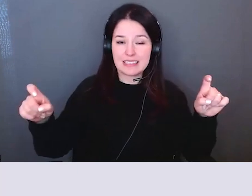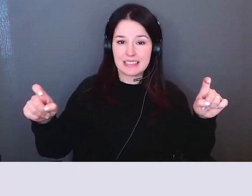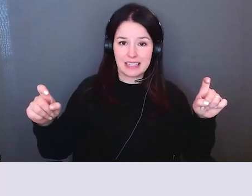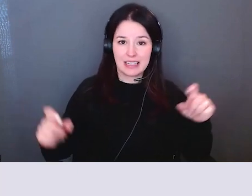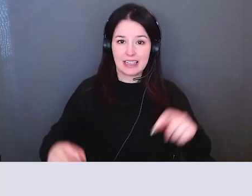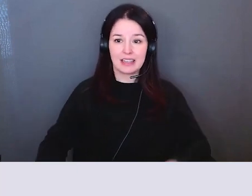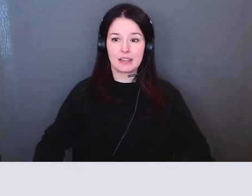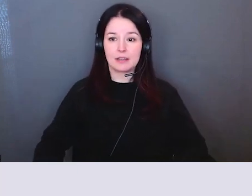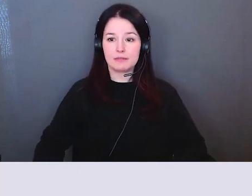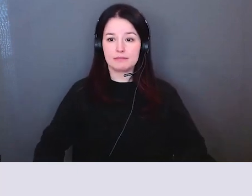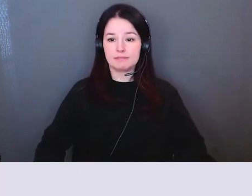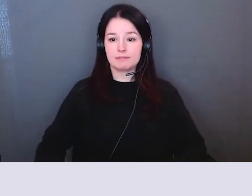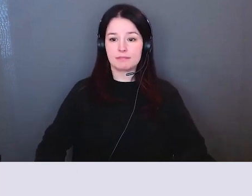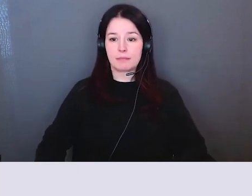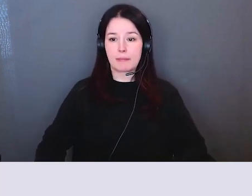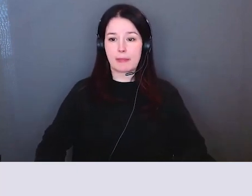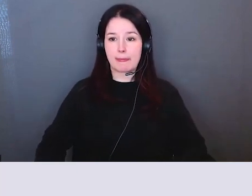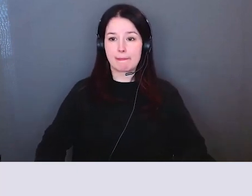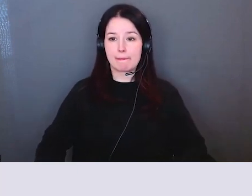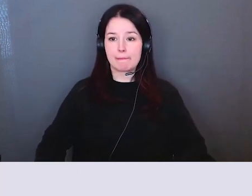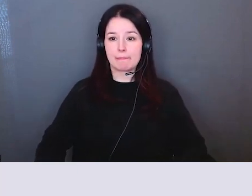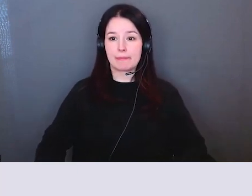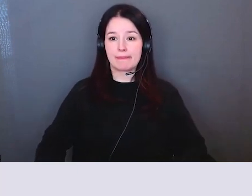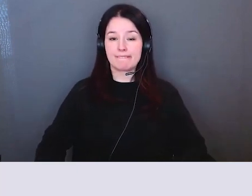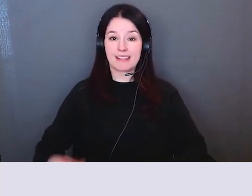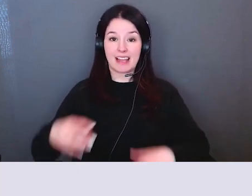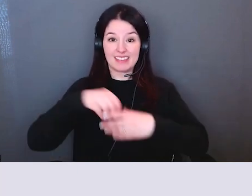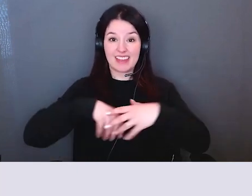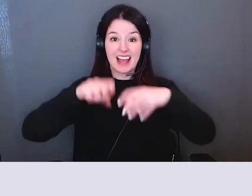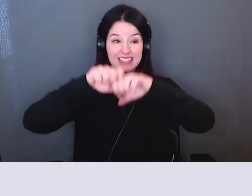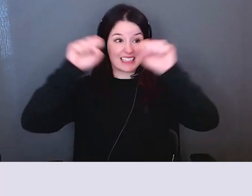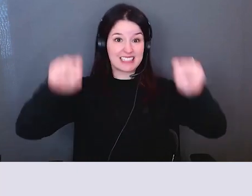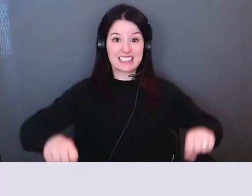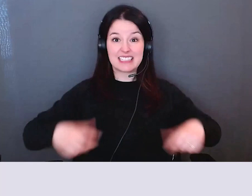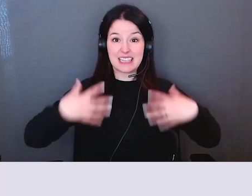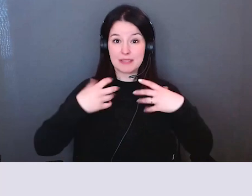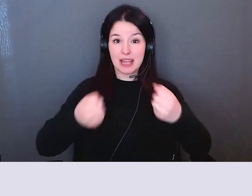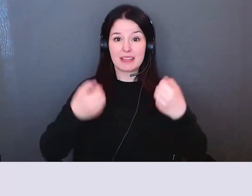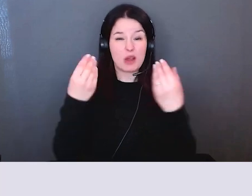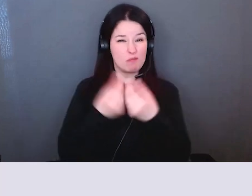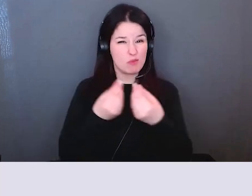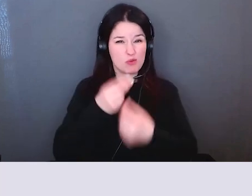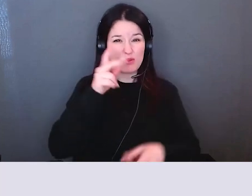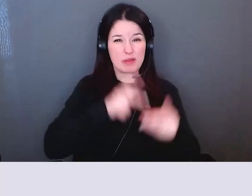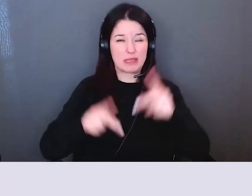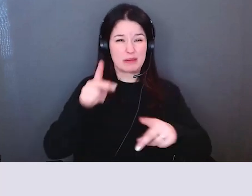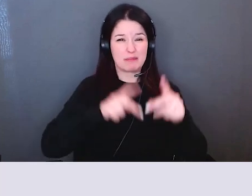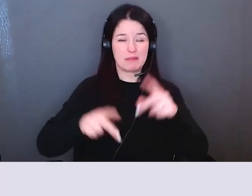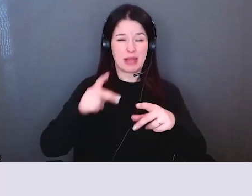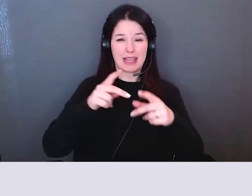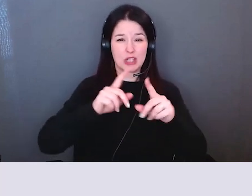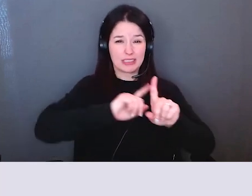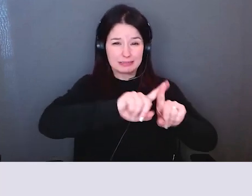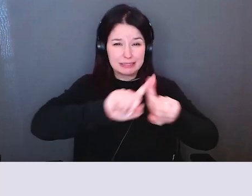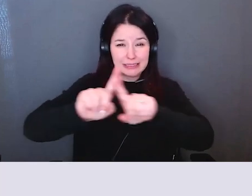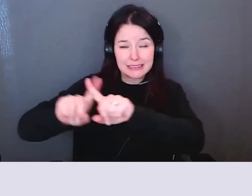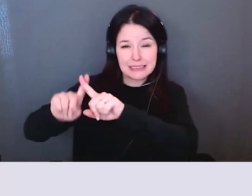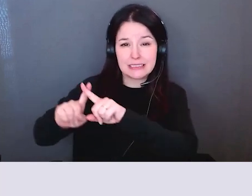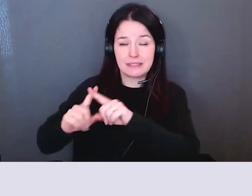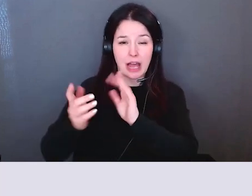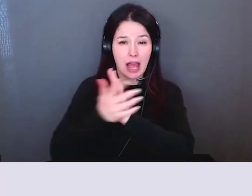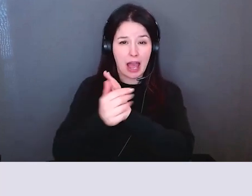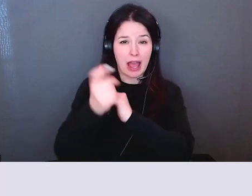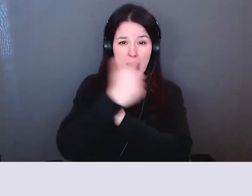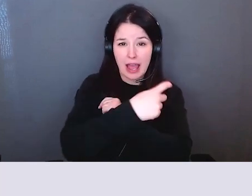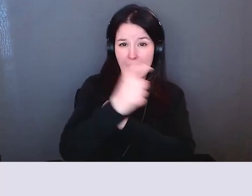bien sûr penser aux cliniciens et aux autres prestataires de services dont le mandat est d'aider comment puis-je aider une personne ayant demandé de l'aide